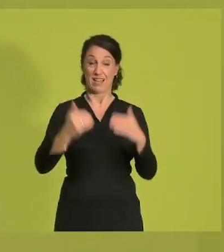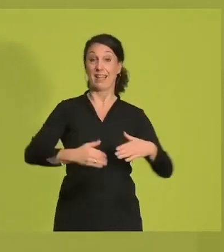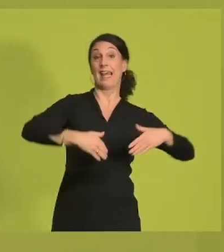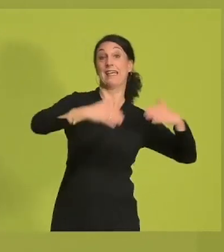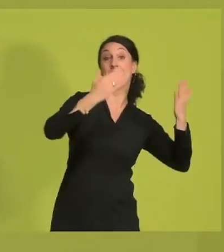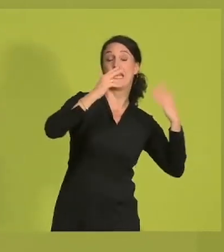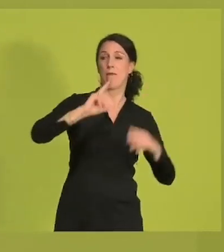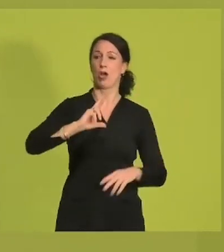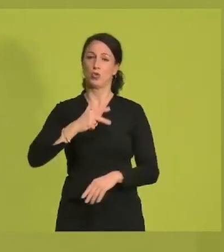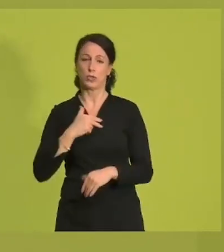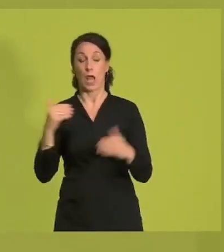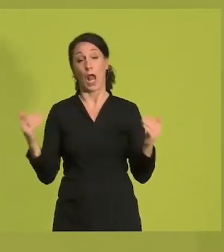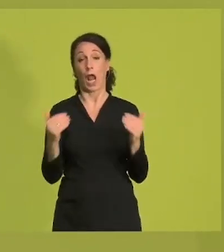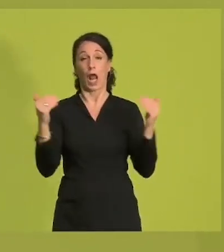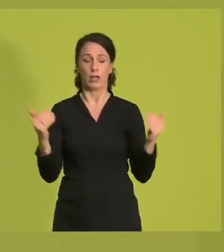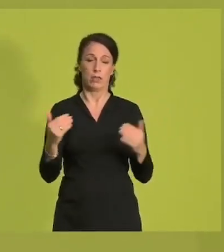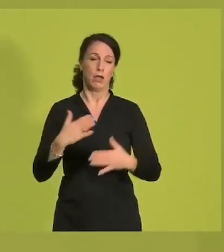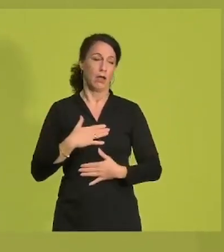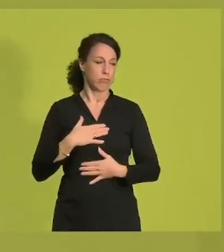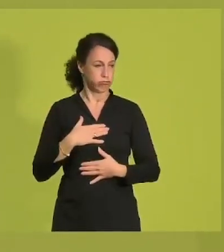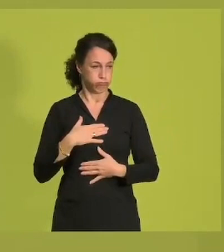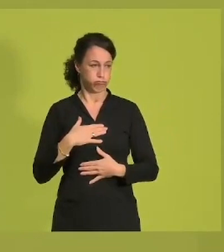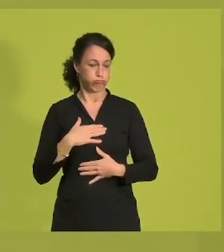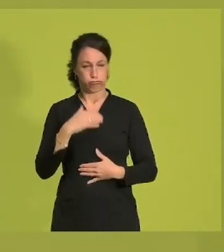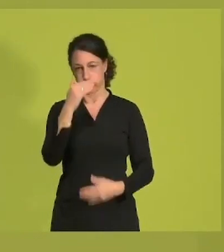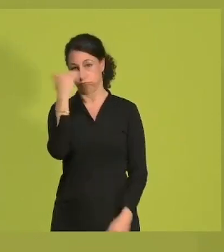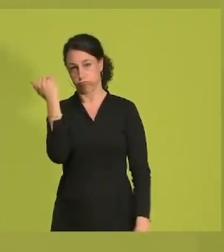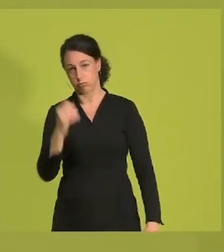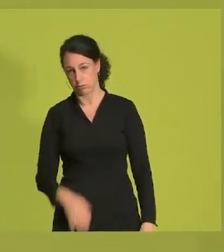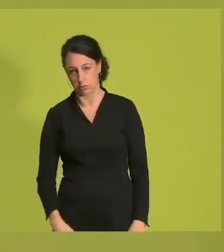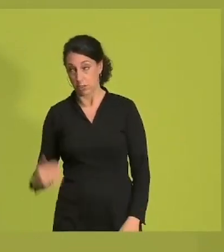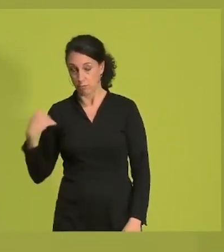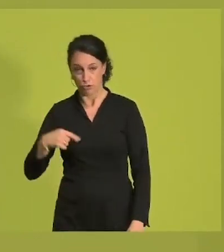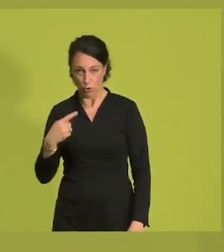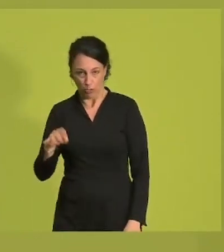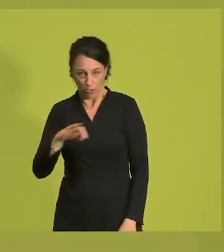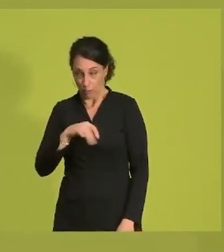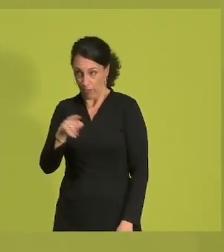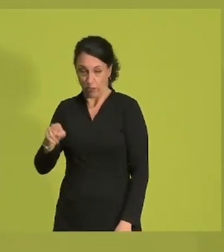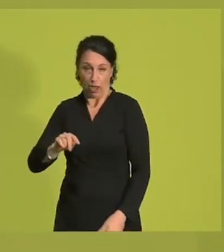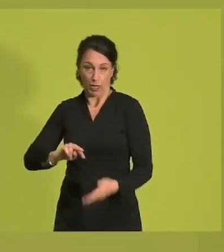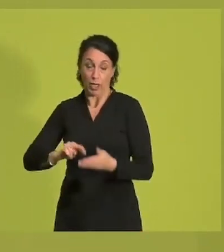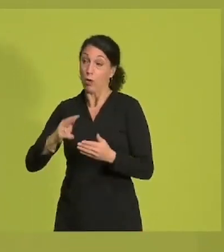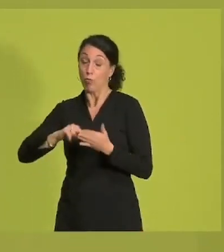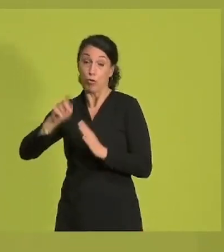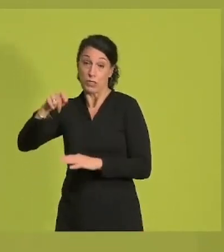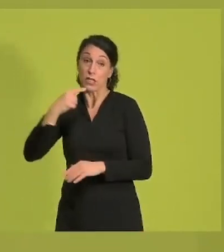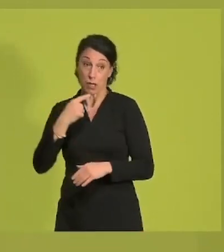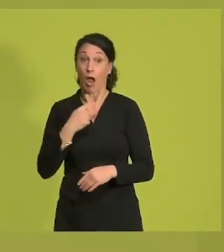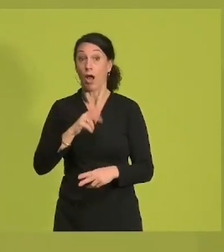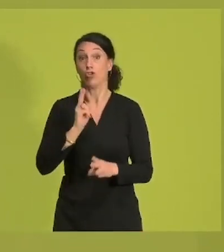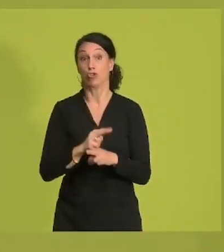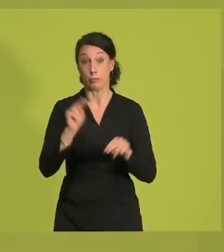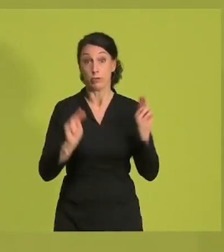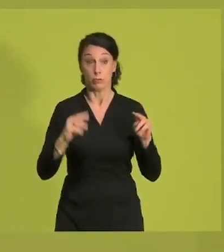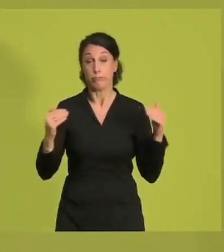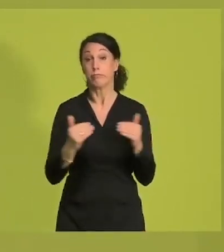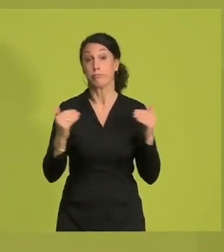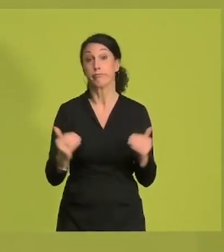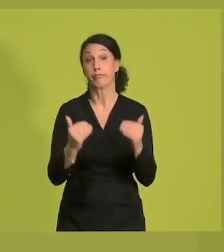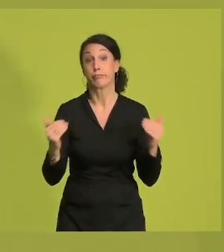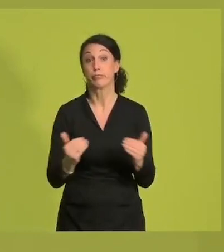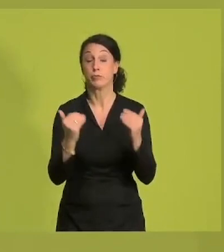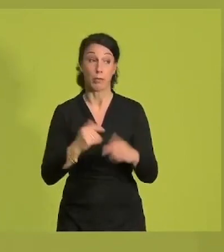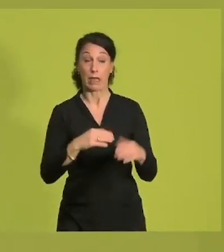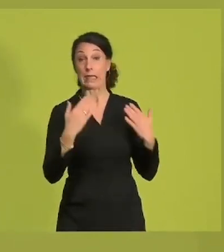Sozialem unendlich leid. Bis heute reden PolitikerInnen, alle anderen Parteien, diesen Gegensatz herbei, um ambitionierten